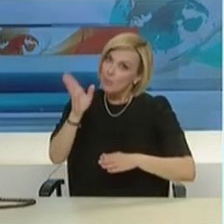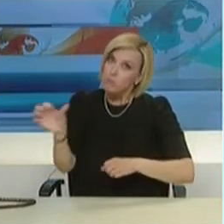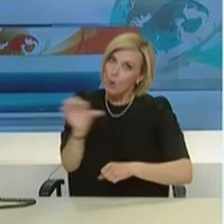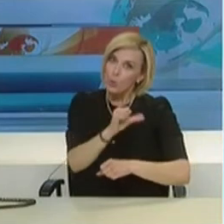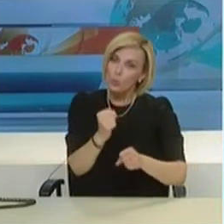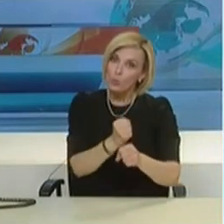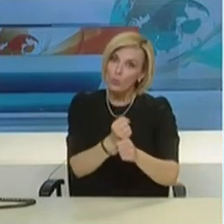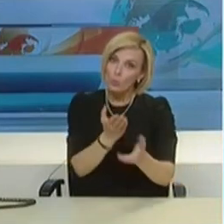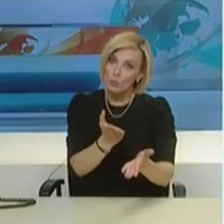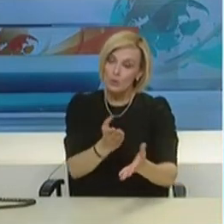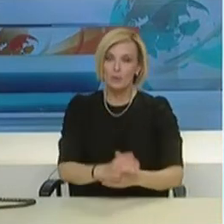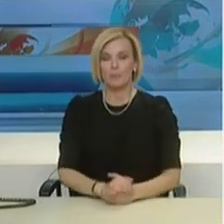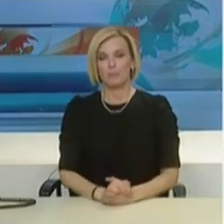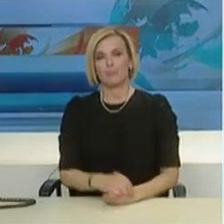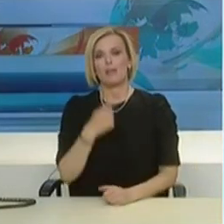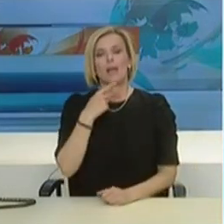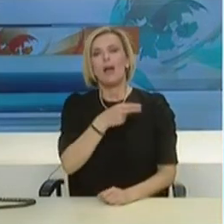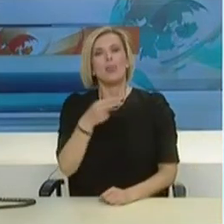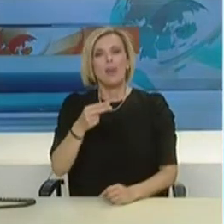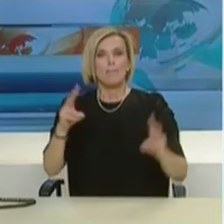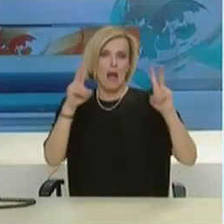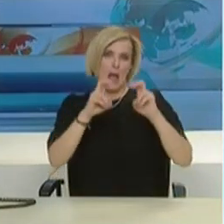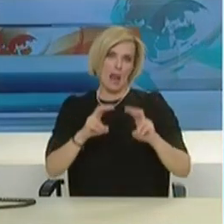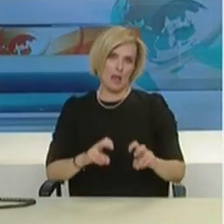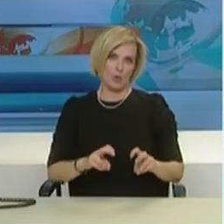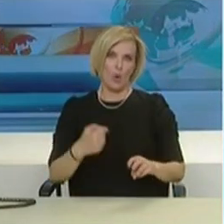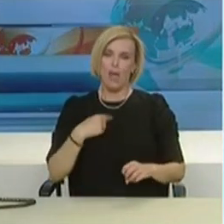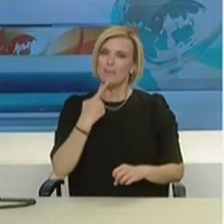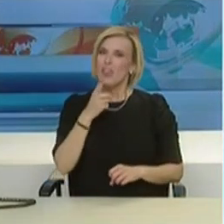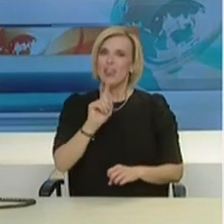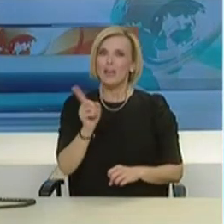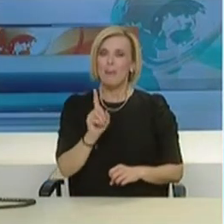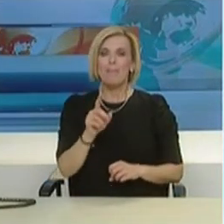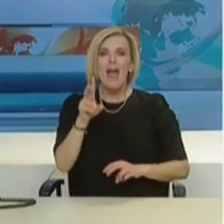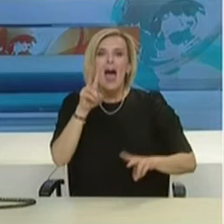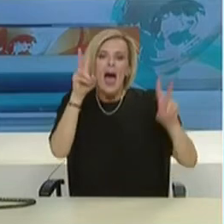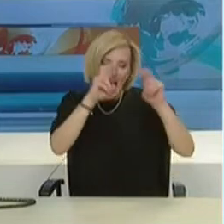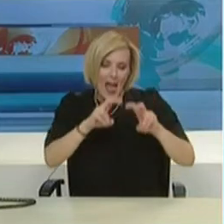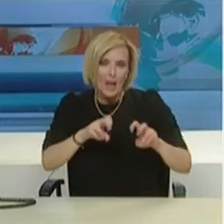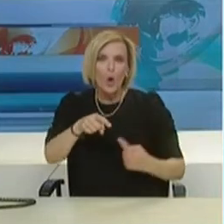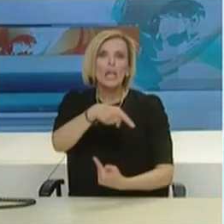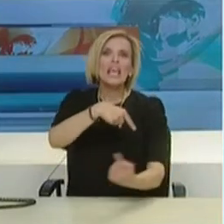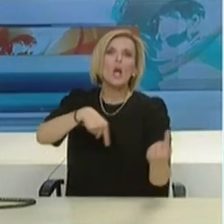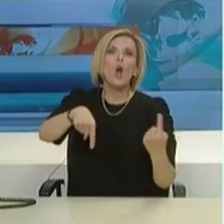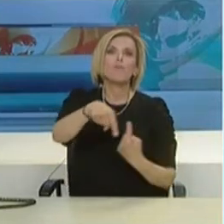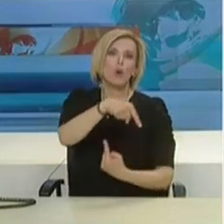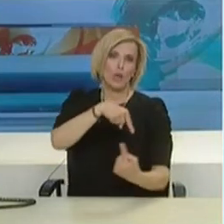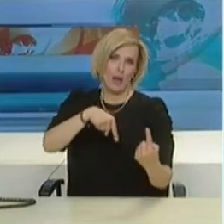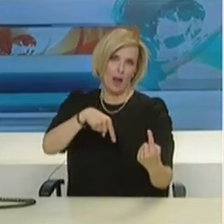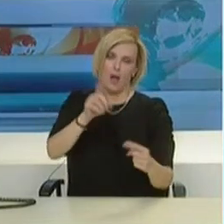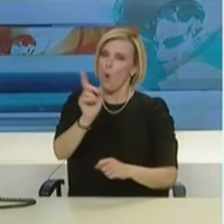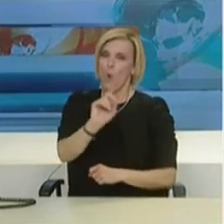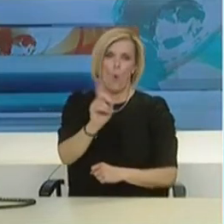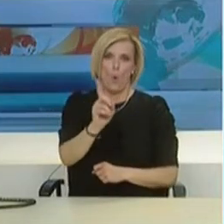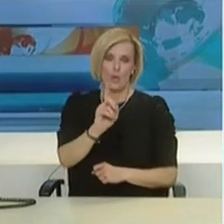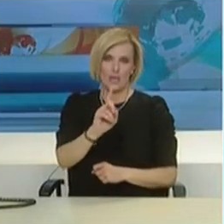Λοιπόν, καταρχήν για το θέμα των ελέγχων δεν μιλήσαμε ποτέ για έλεγχο της κυκλοφορίας. Μιλήσαμε όμως ξεκάθαρα